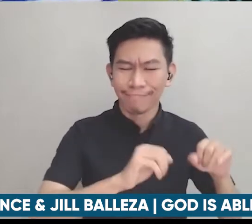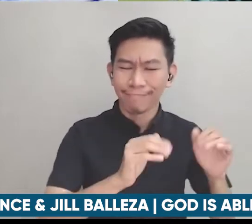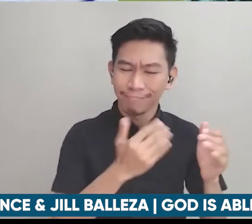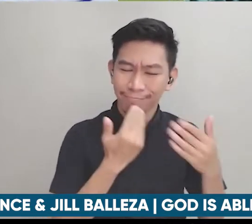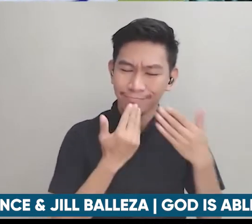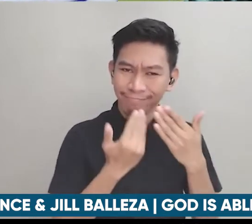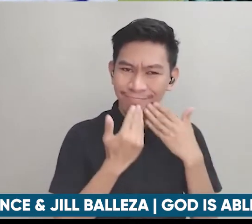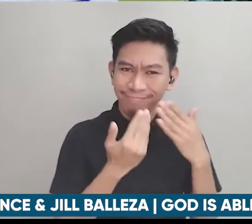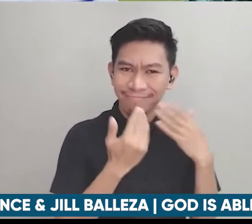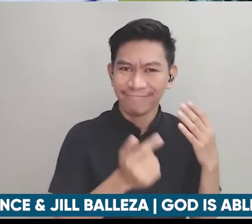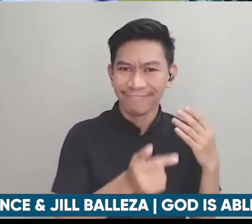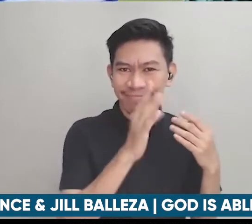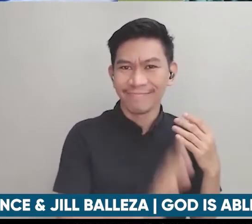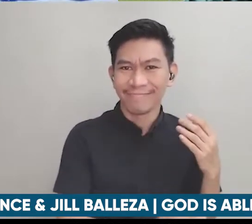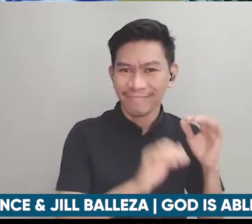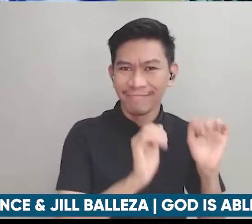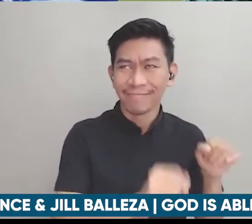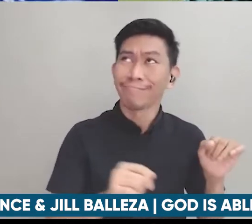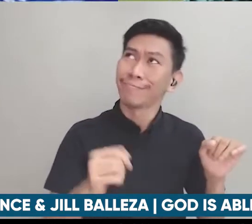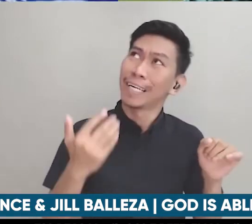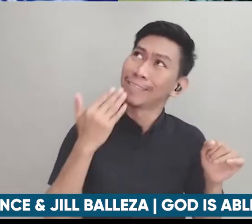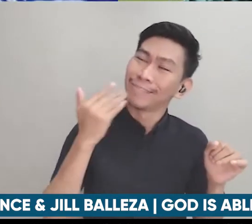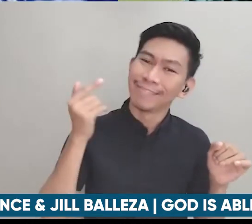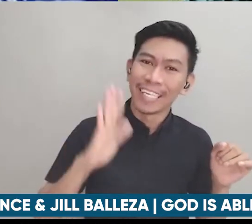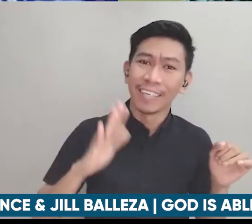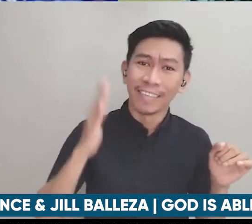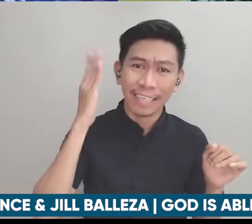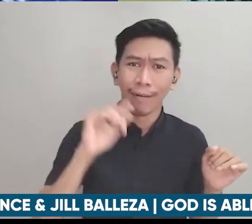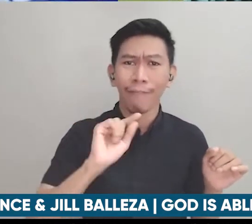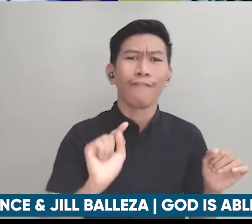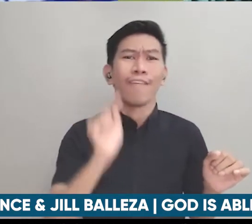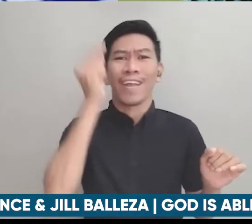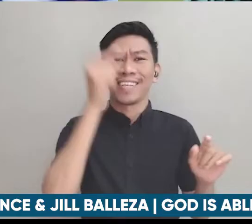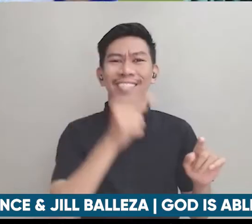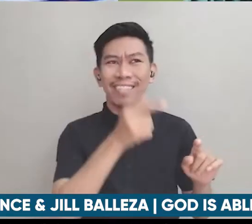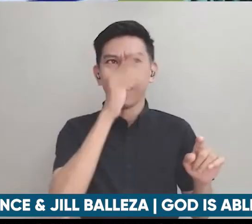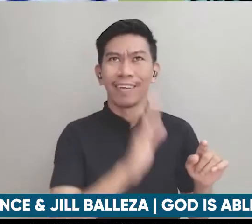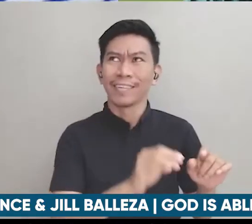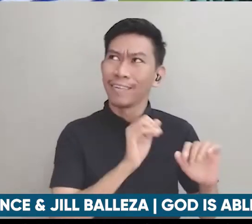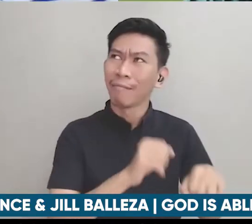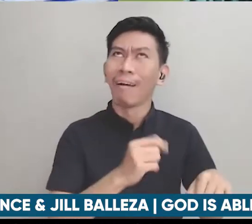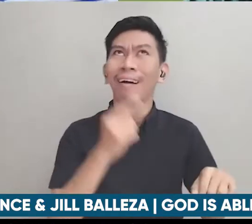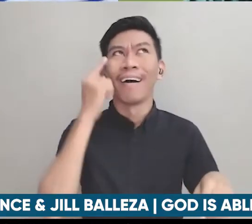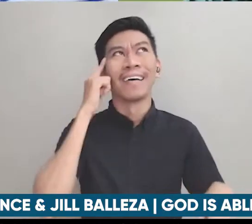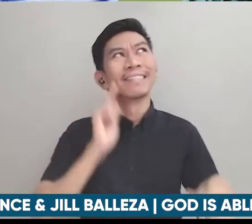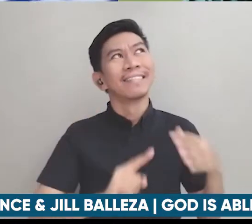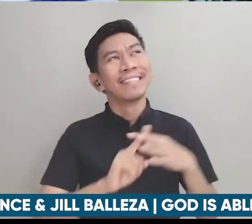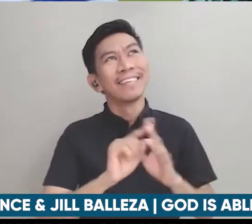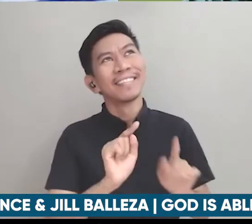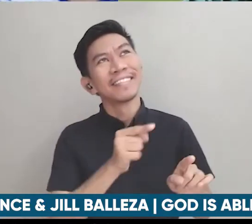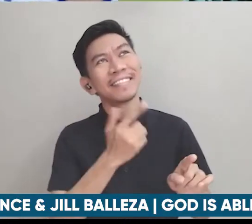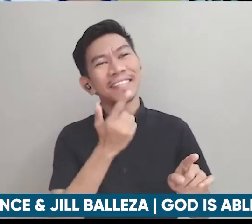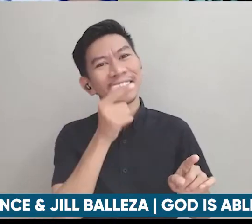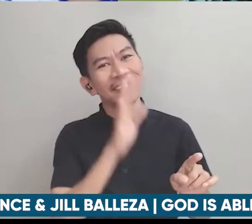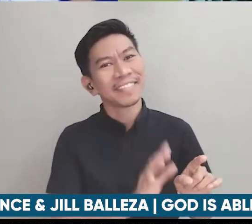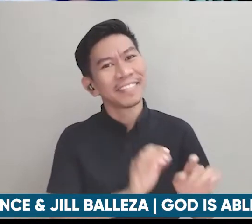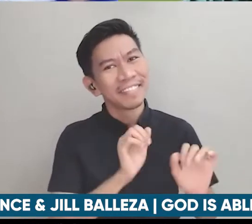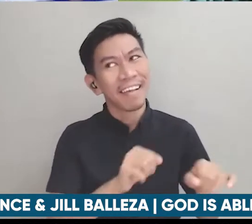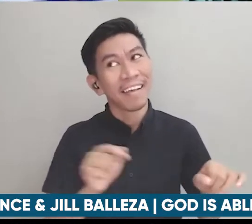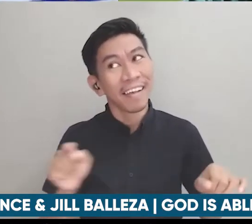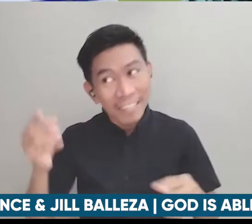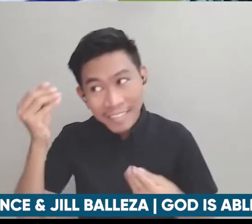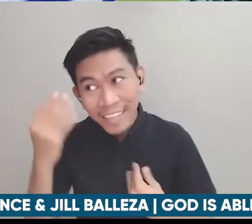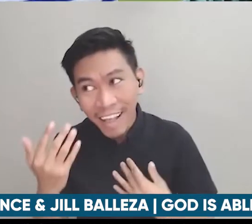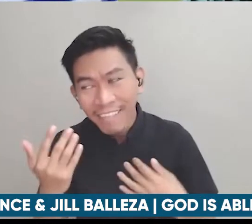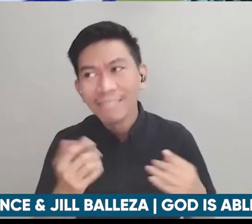ministry kasi sila talaga yung unang unang pumasok sa isip namin nung sinabing may bridging event ang